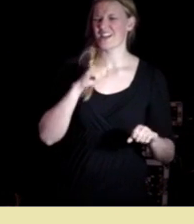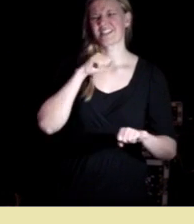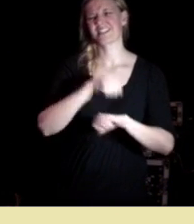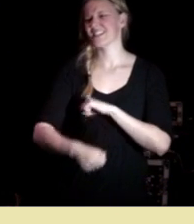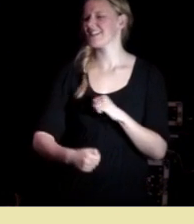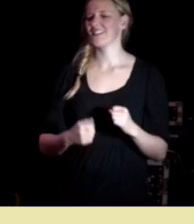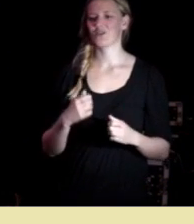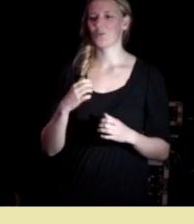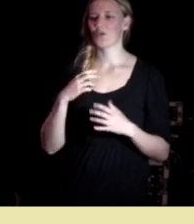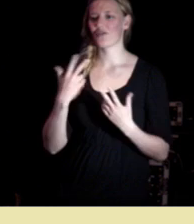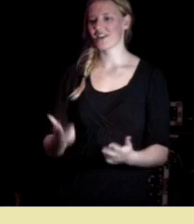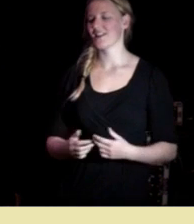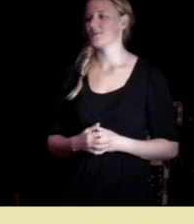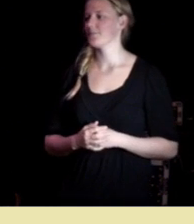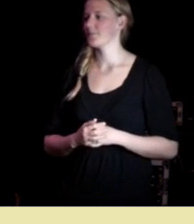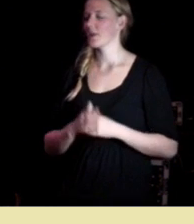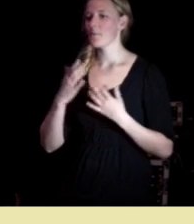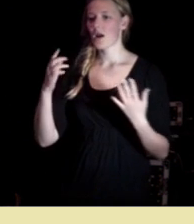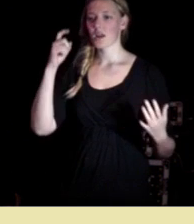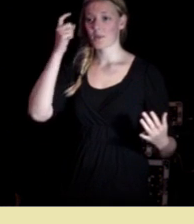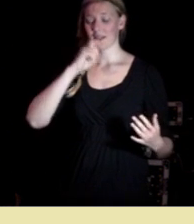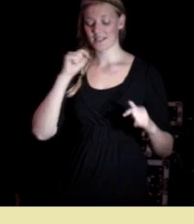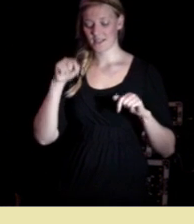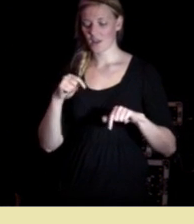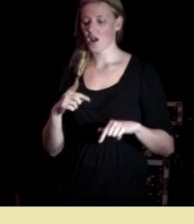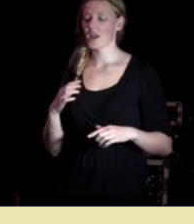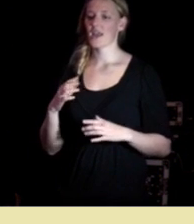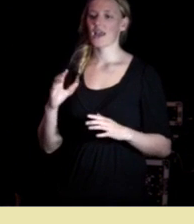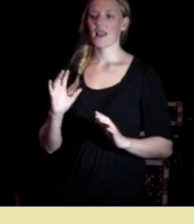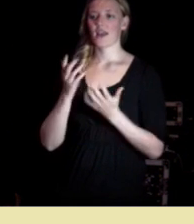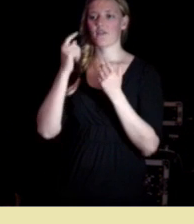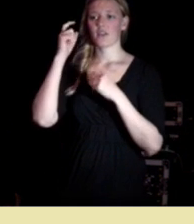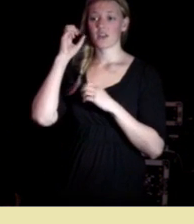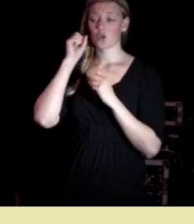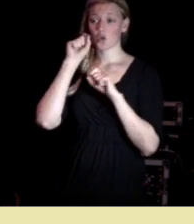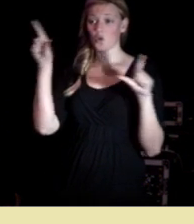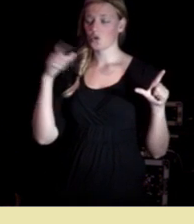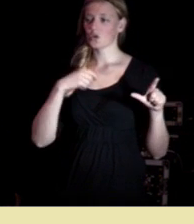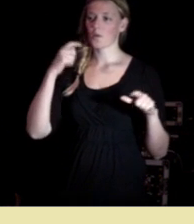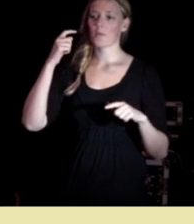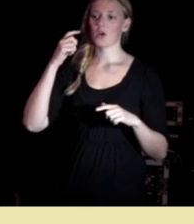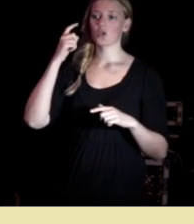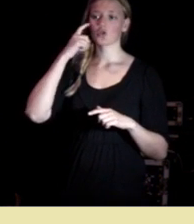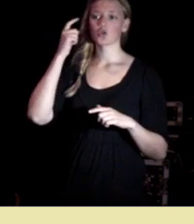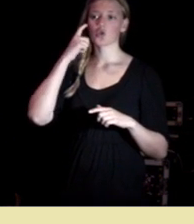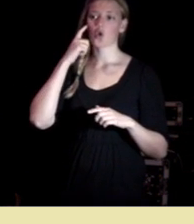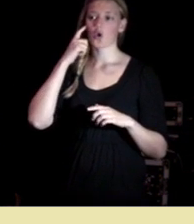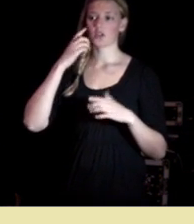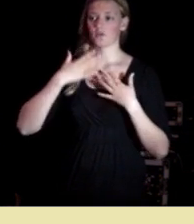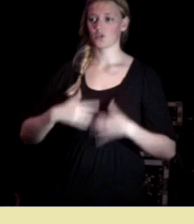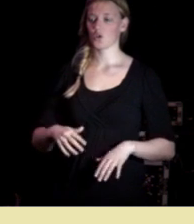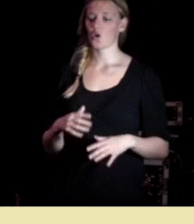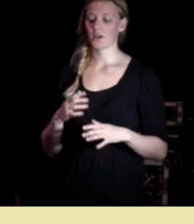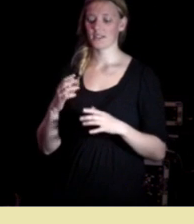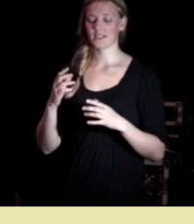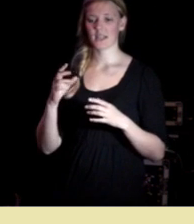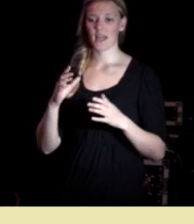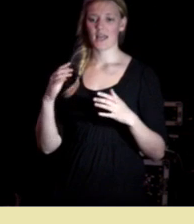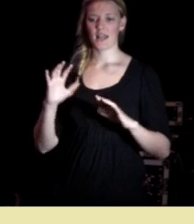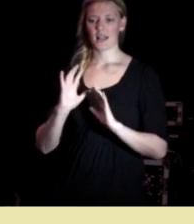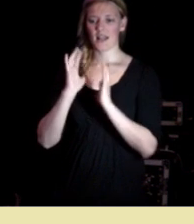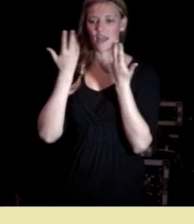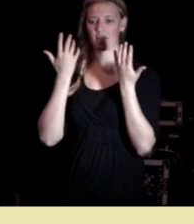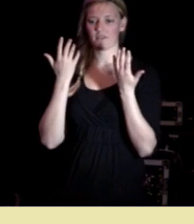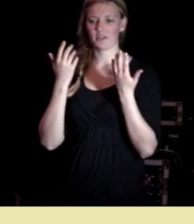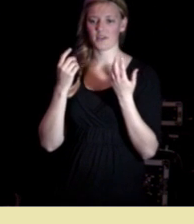noe av det som mange mennesker gjør i dag fordi vi lever i en kultur hvor vi sosiologisk og psykologisk trenger oppmerksomhet det er å kaste oss selv